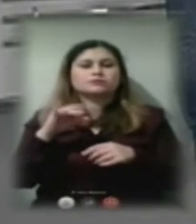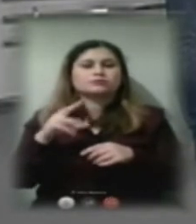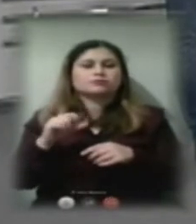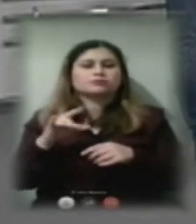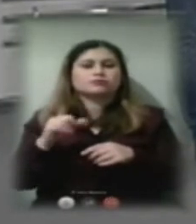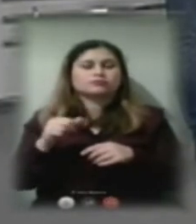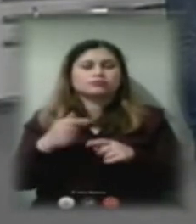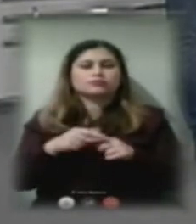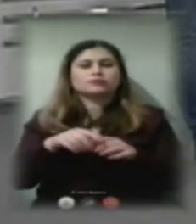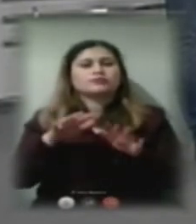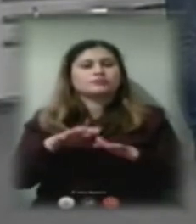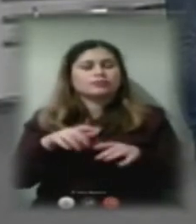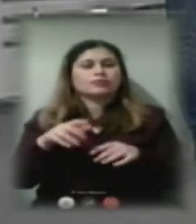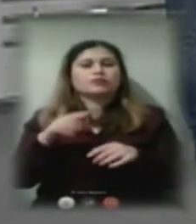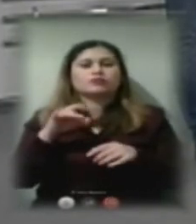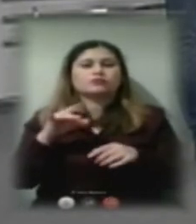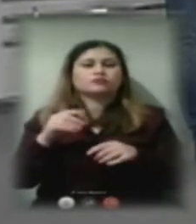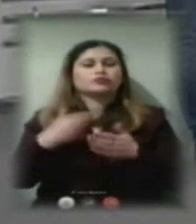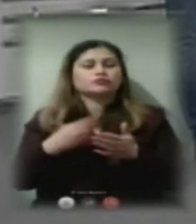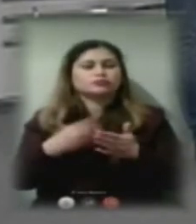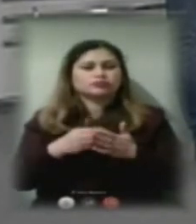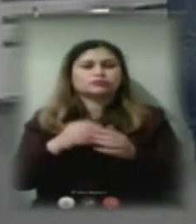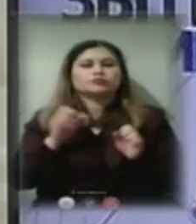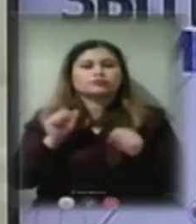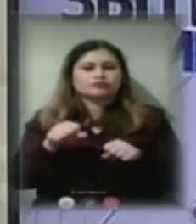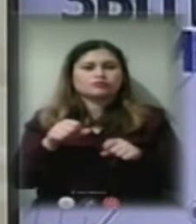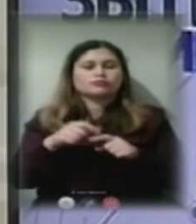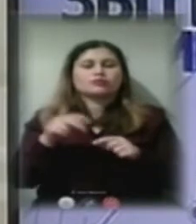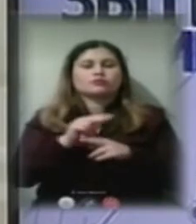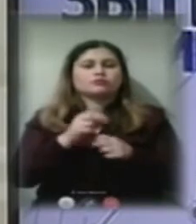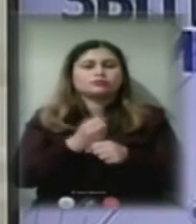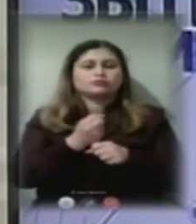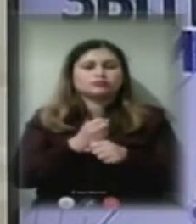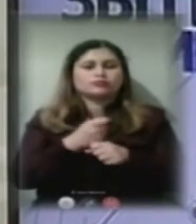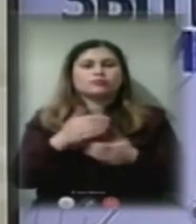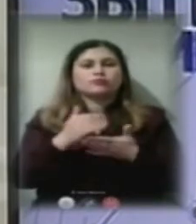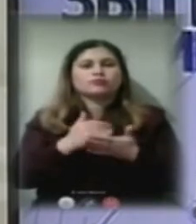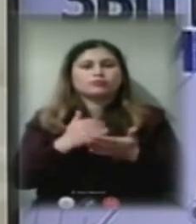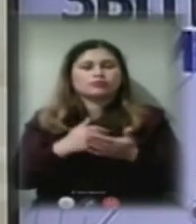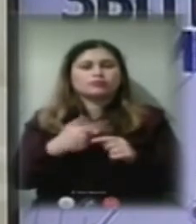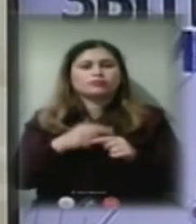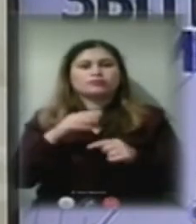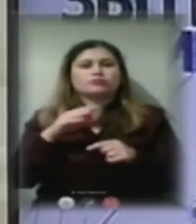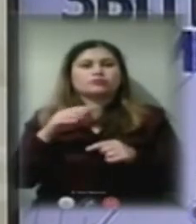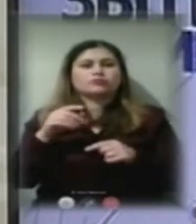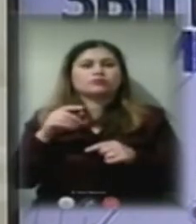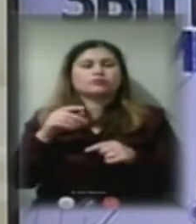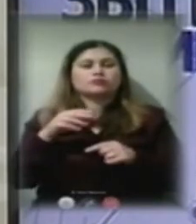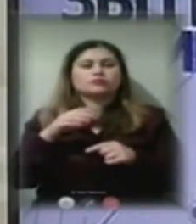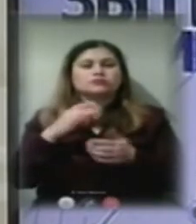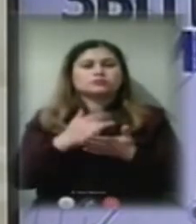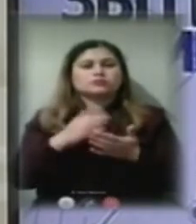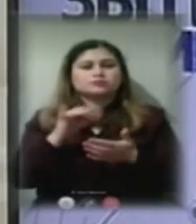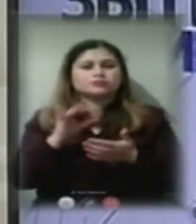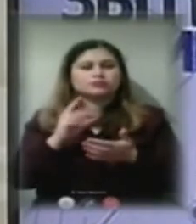коштів міського бюджету так само ці ремонти провести? Програма – це титульні списки, які в